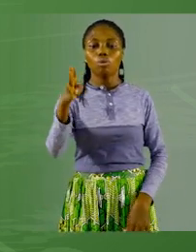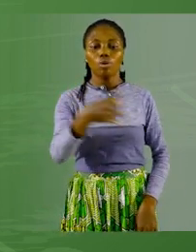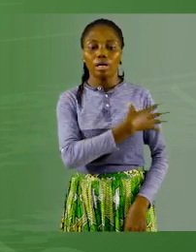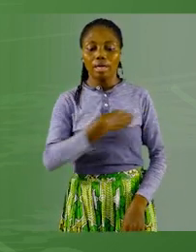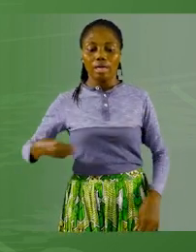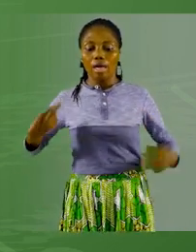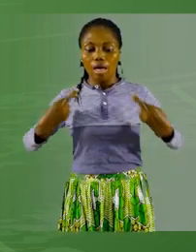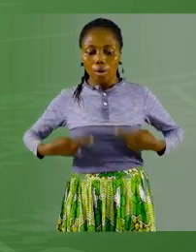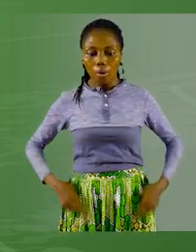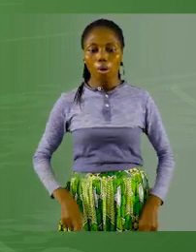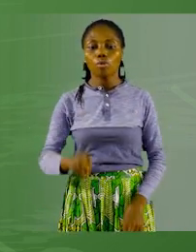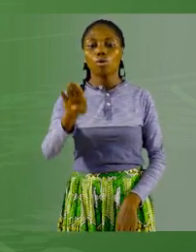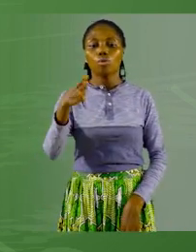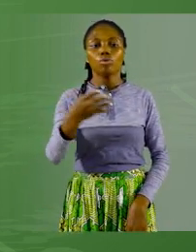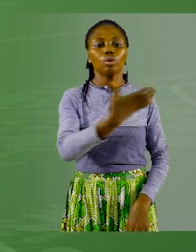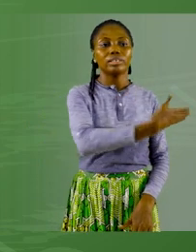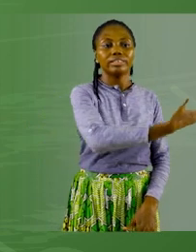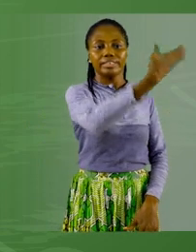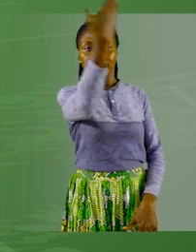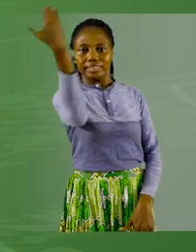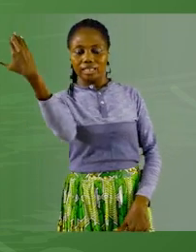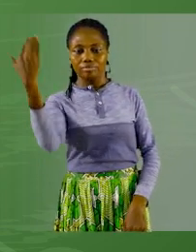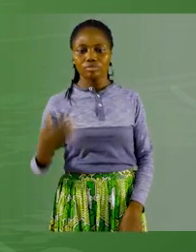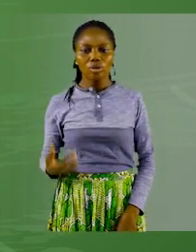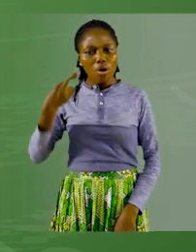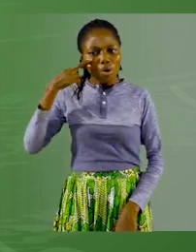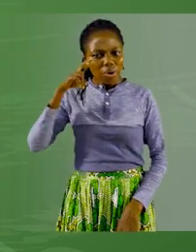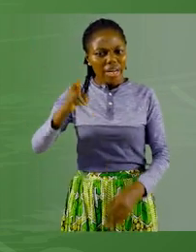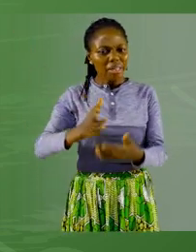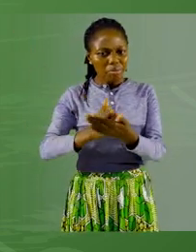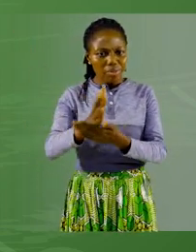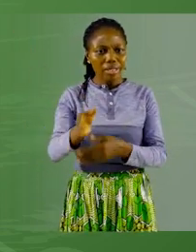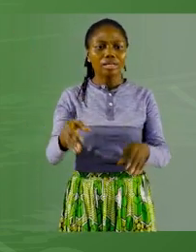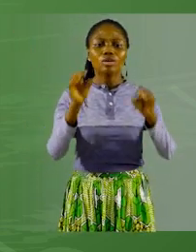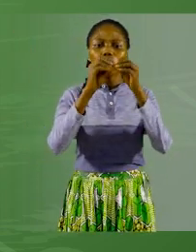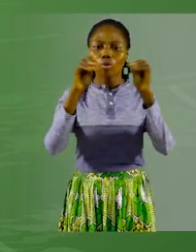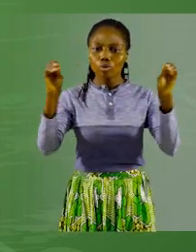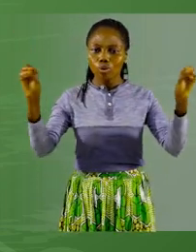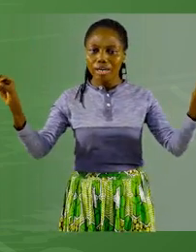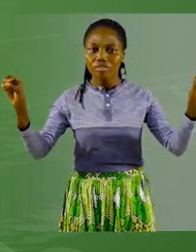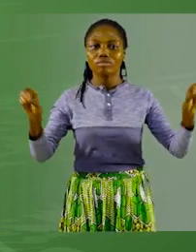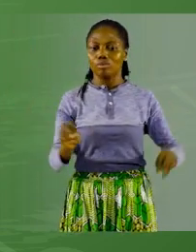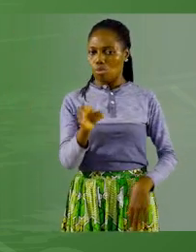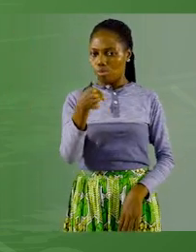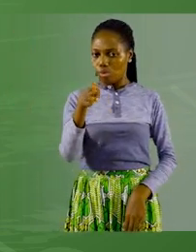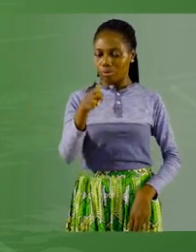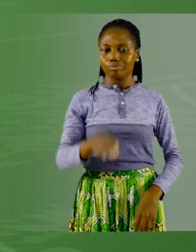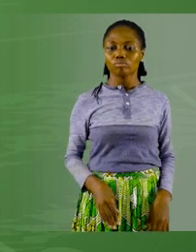Regardez l'orthographe de bleu dans des jupes bleues.